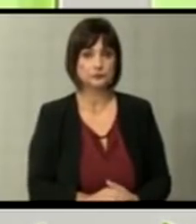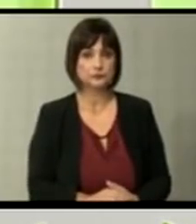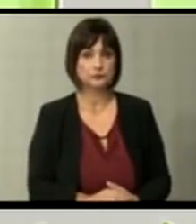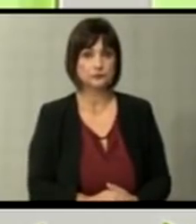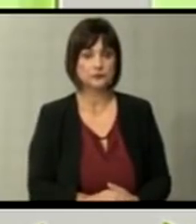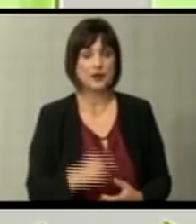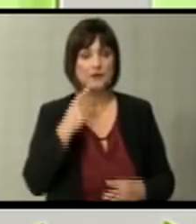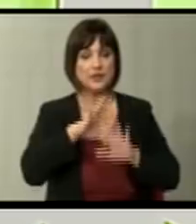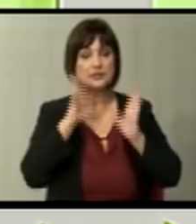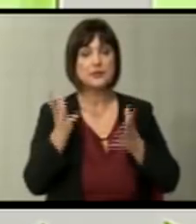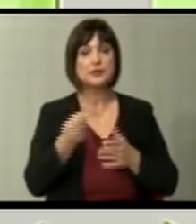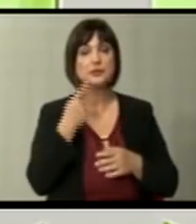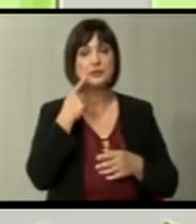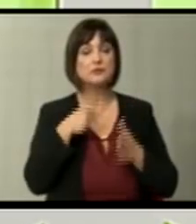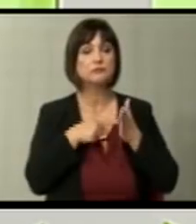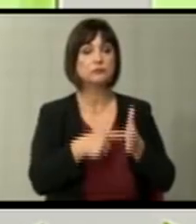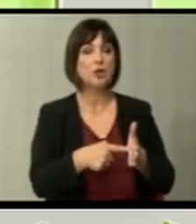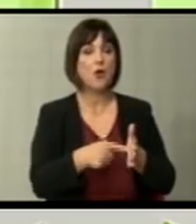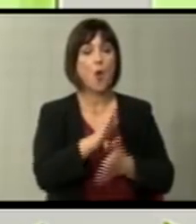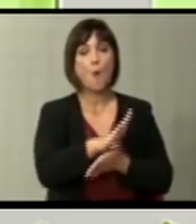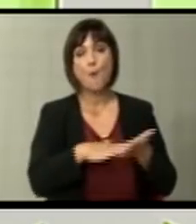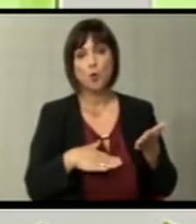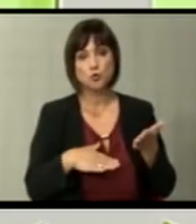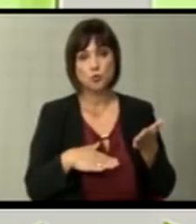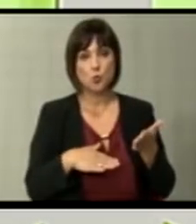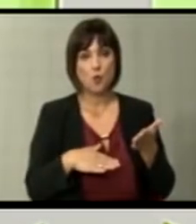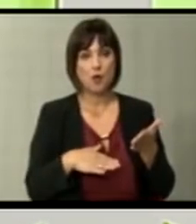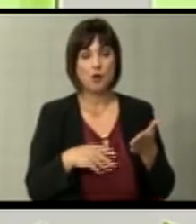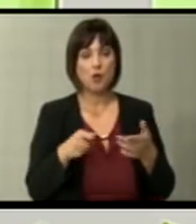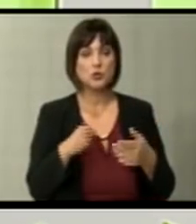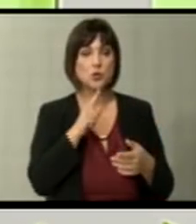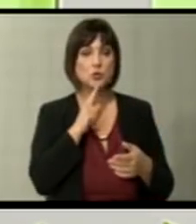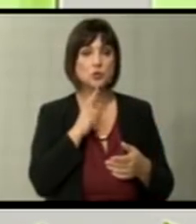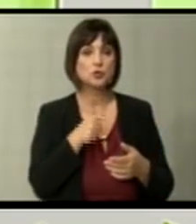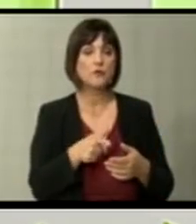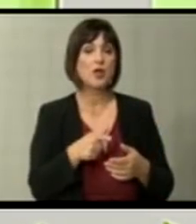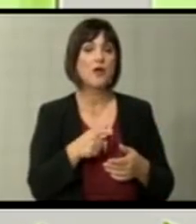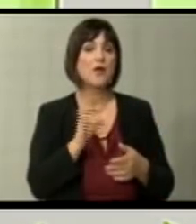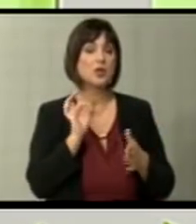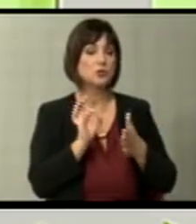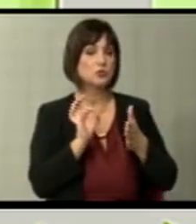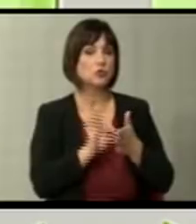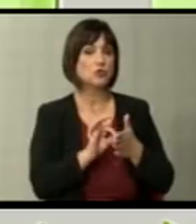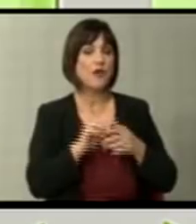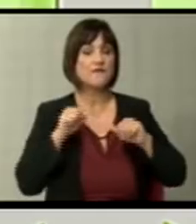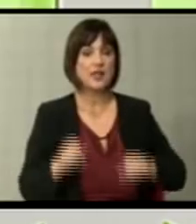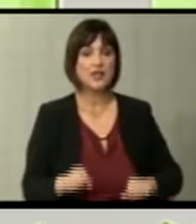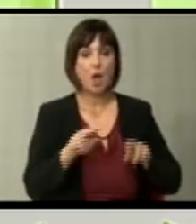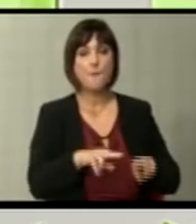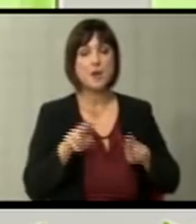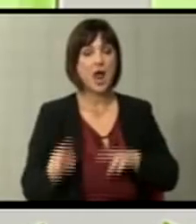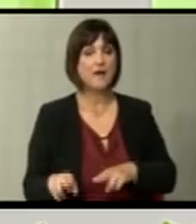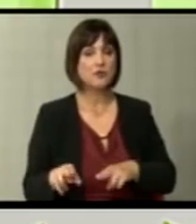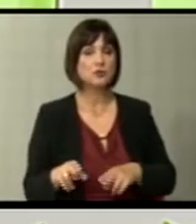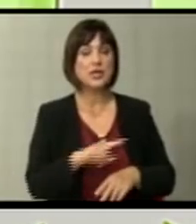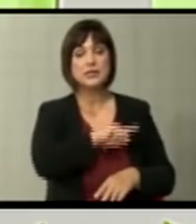земете ги сите индикатори почнувајки од тоа што е неврологична точка владењето на правото